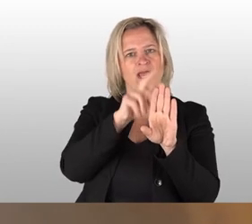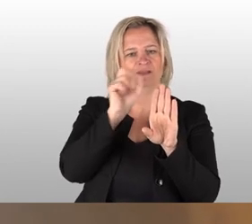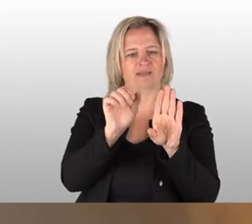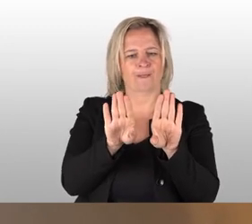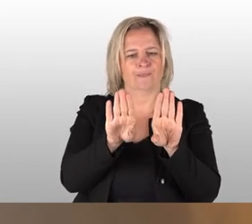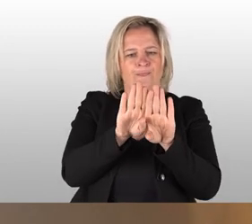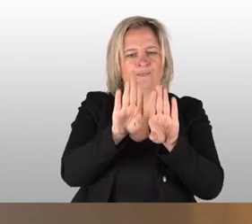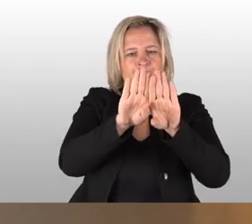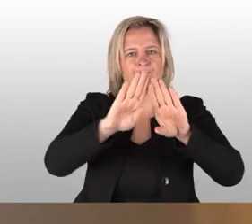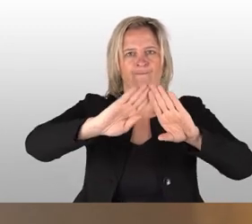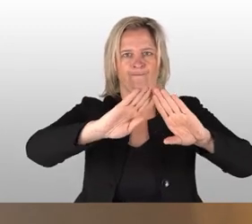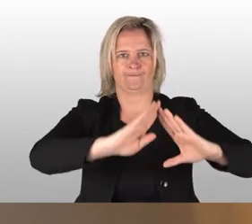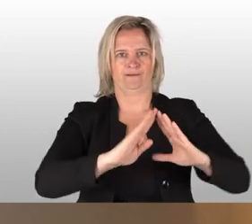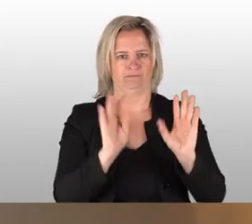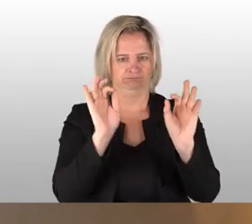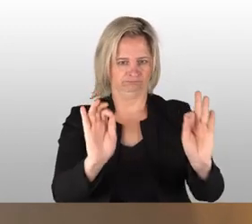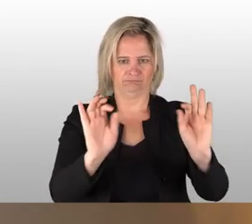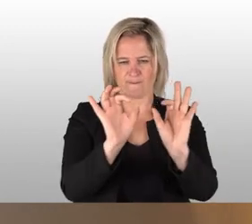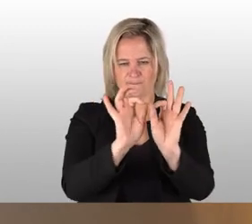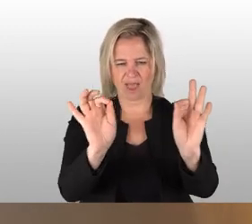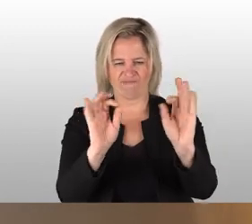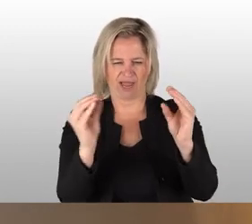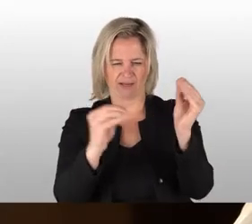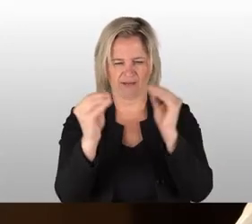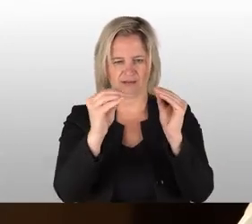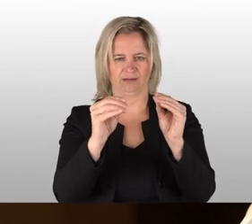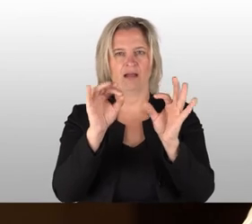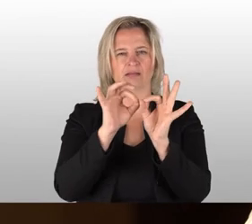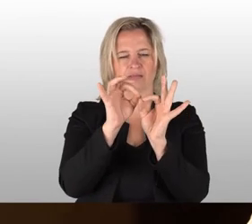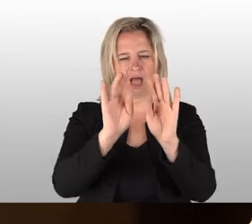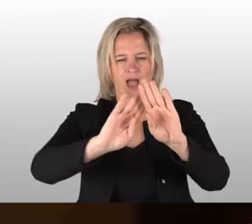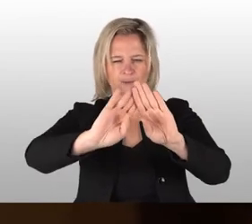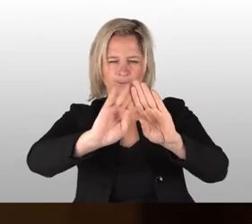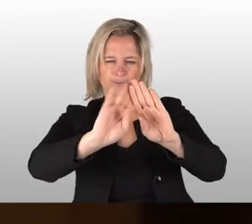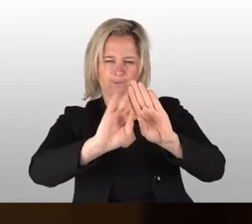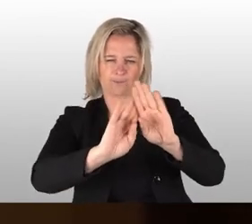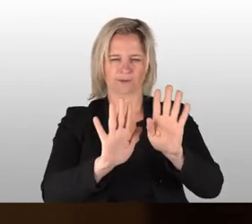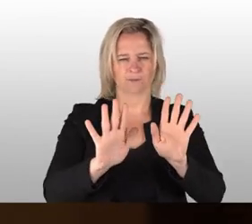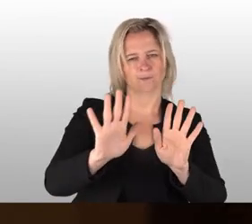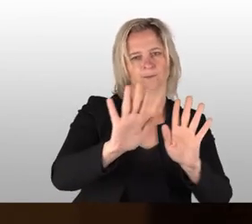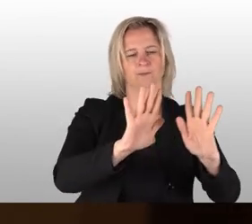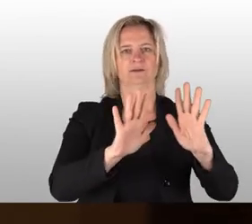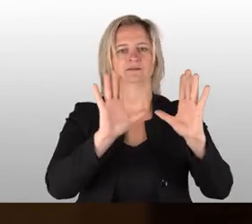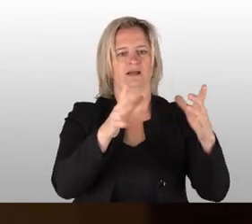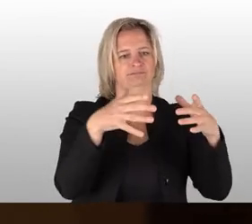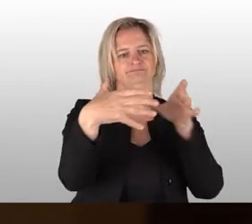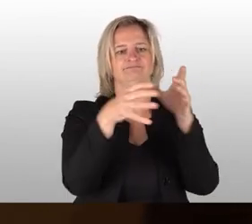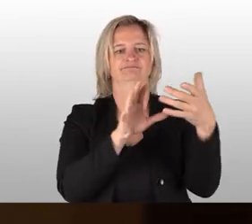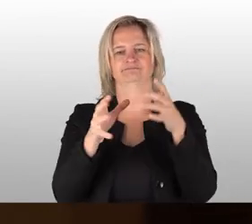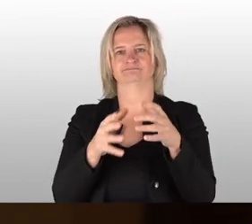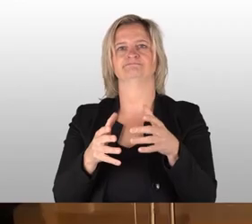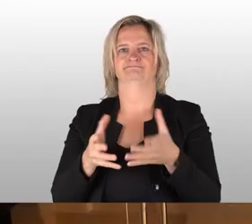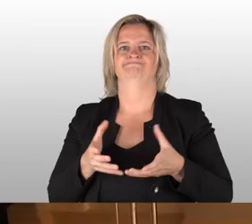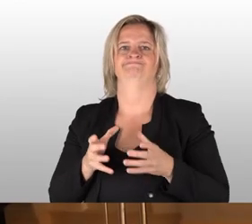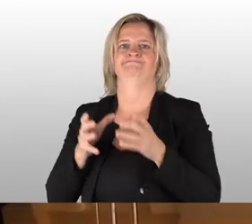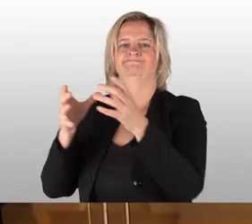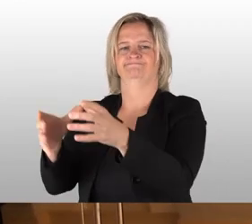Ansatzstellen verdichtet. Und wenn die Figur perfekt zusammengesetzt ist, alle Nähte verputzt sind sozusagen, wird sie gebrannt.